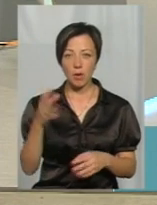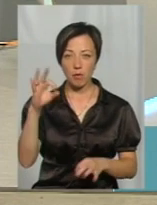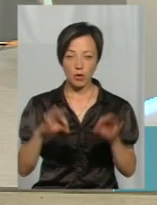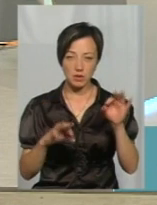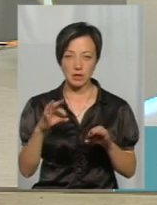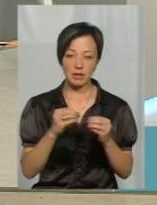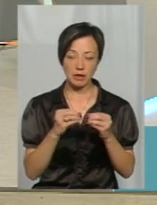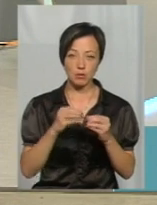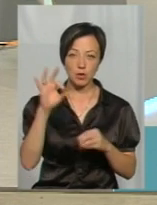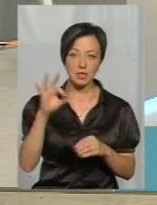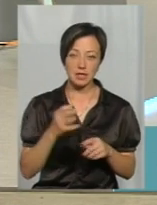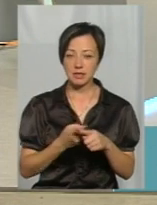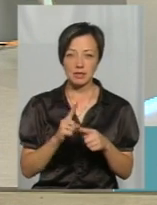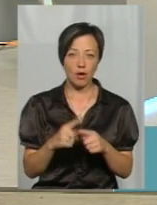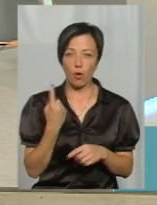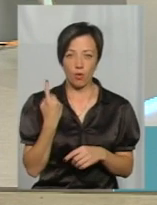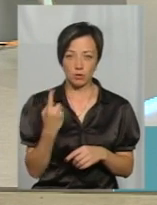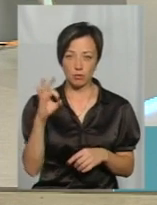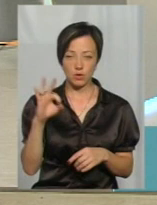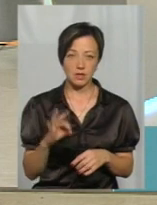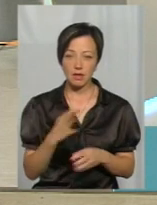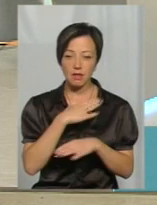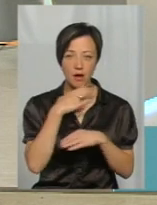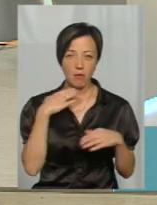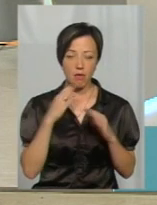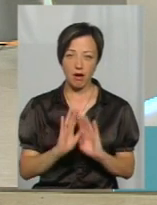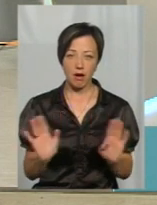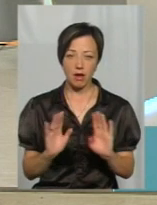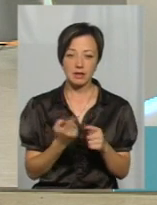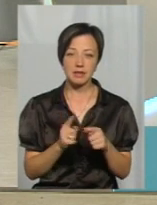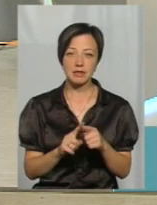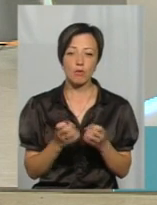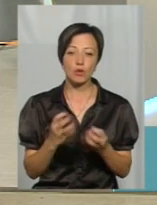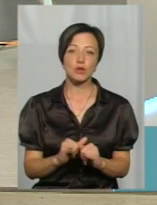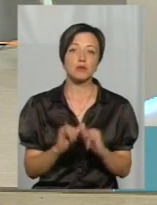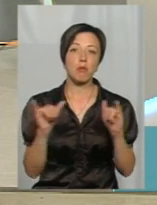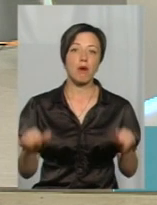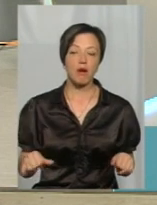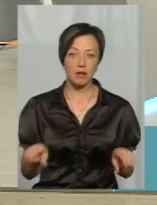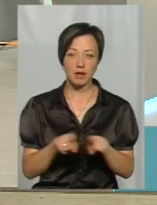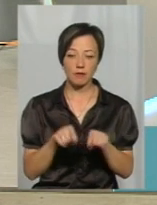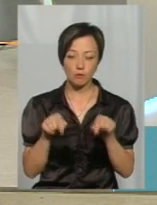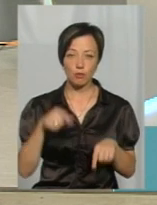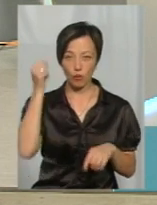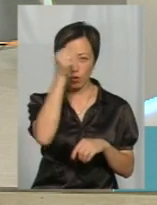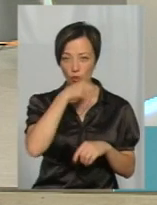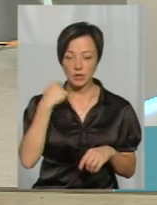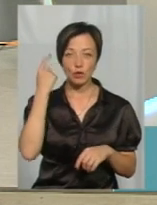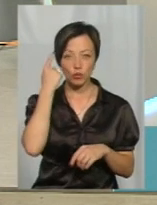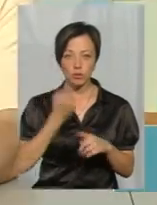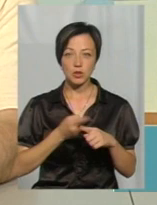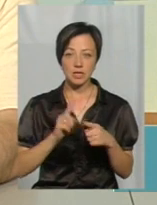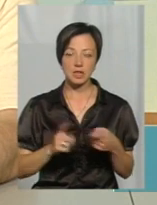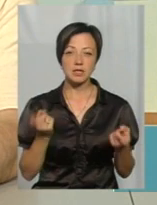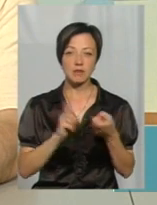наприклад, 10%, то цей один, його небагато. Це якийсь палах пройшов в цьому році. Я думаю, що